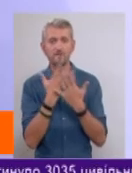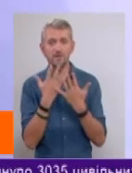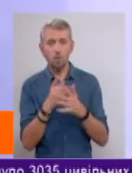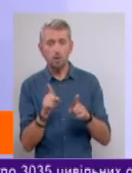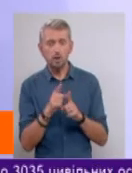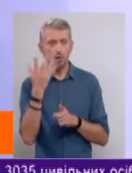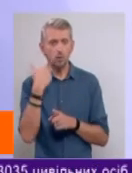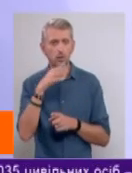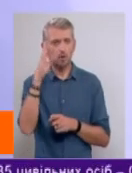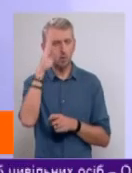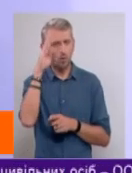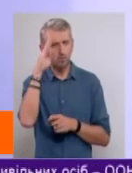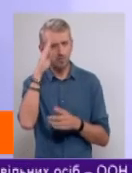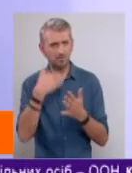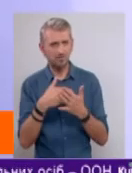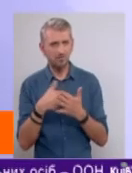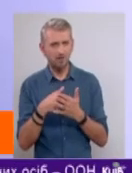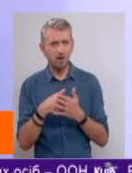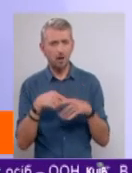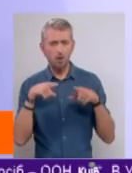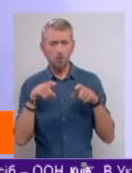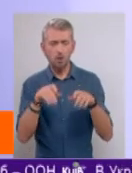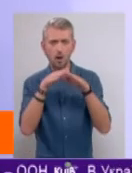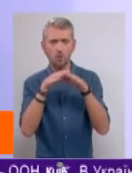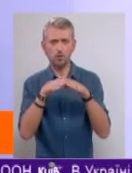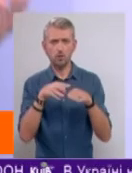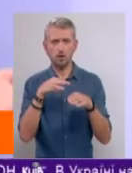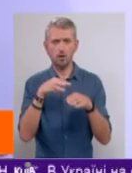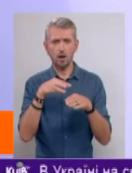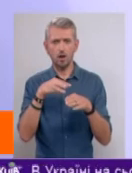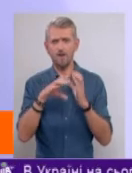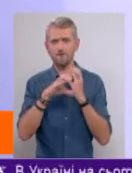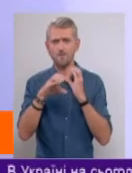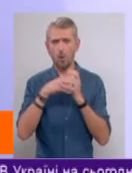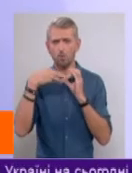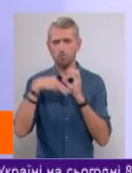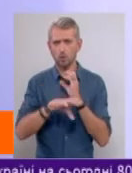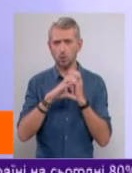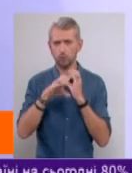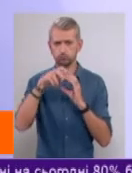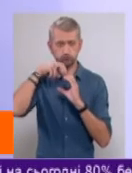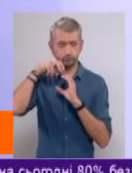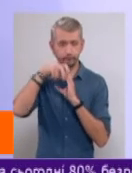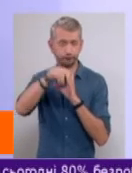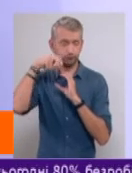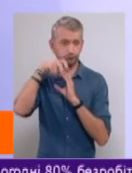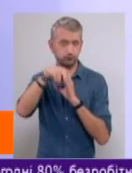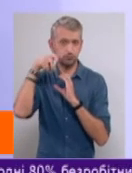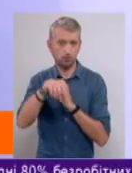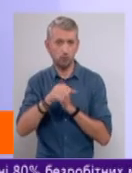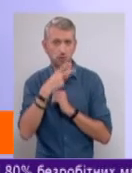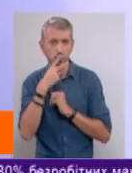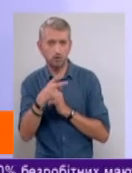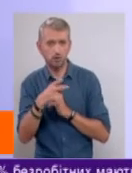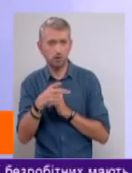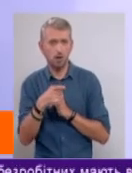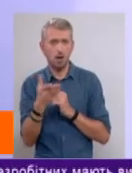коли хлопці, наприклад, пробігають на даху вагону метро, який їде, можна подивитися, там вони набирають